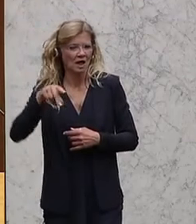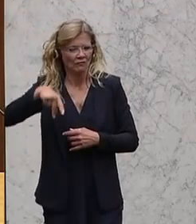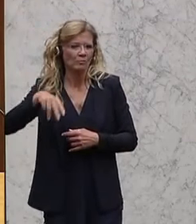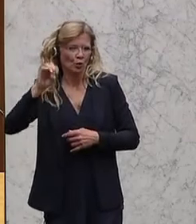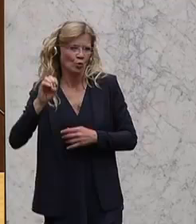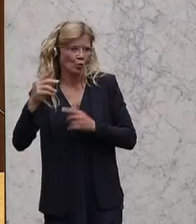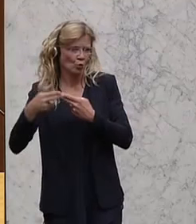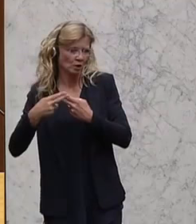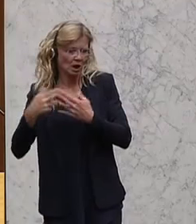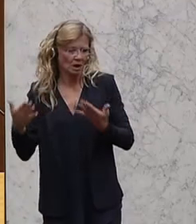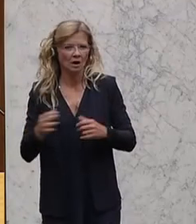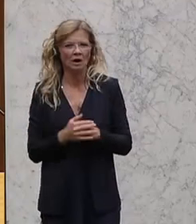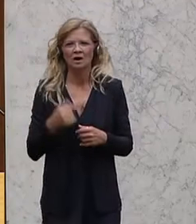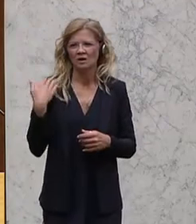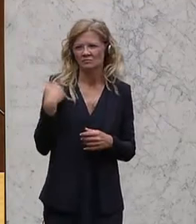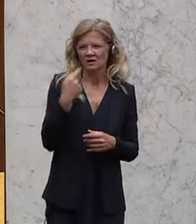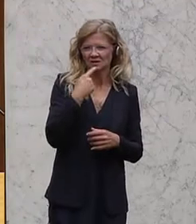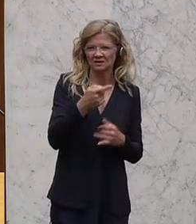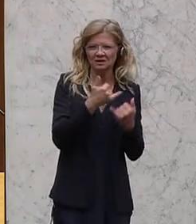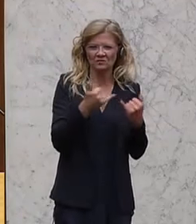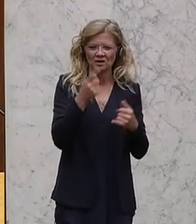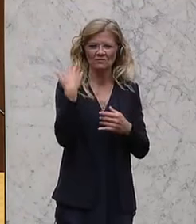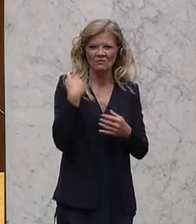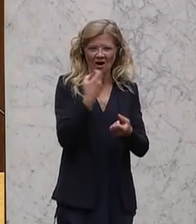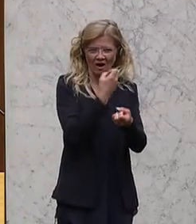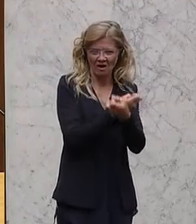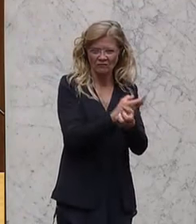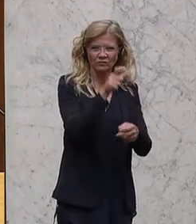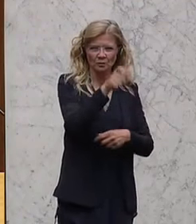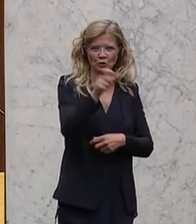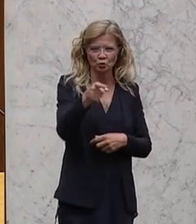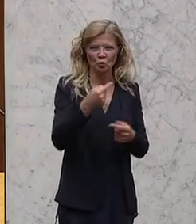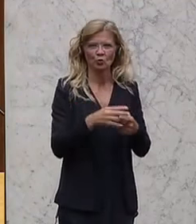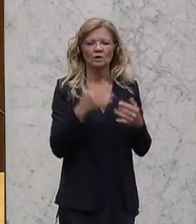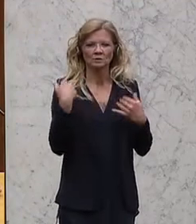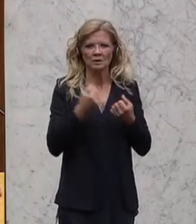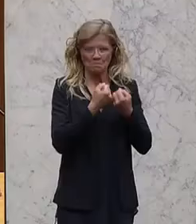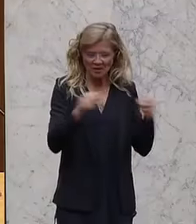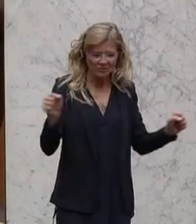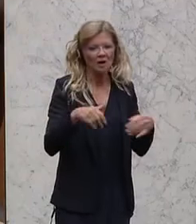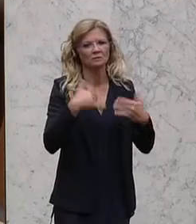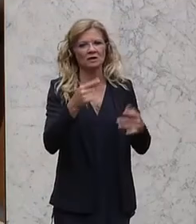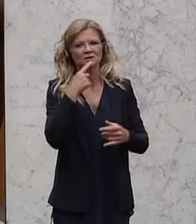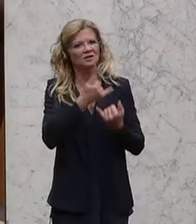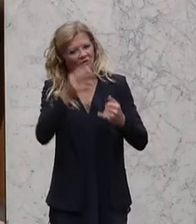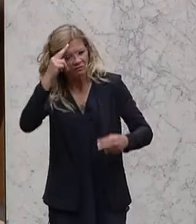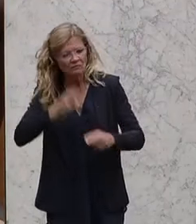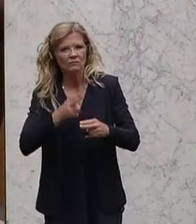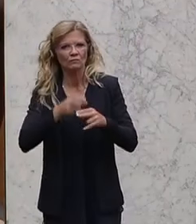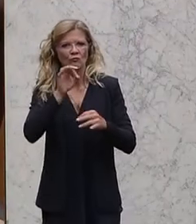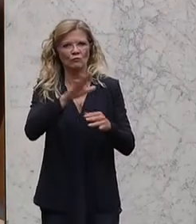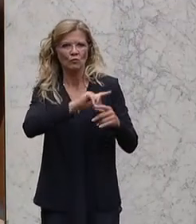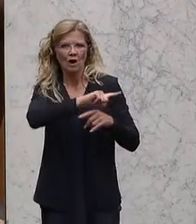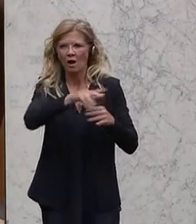als Landplage bezeichnet wurden, als Horde bezeichnet wurden, in dem sie als pauschal, als